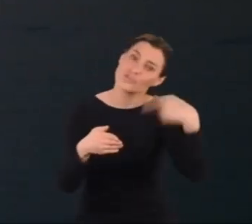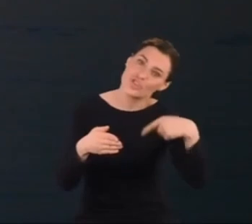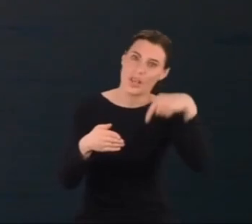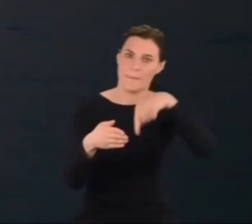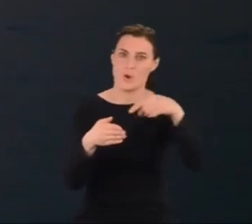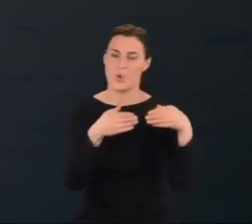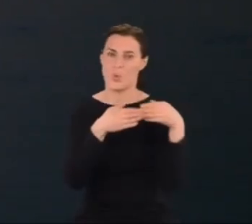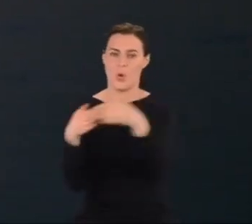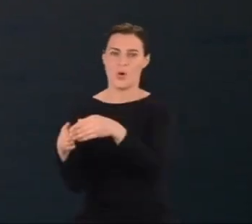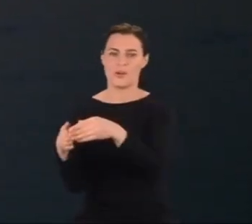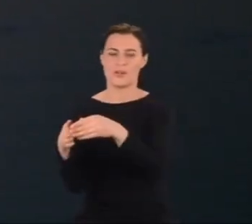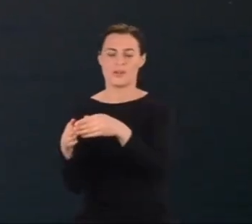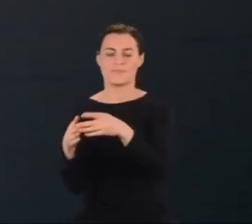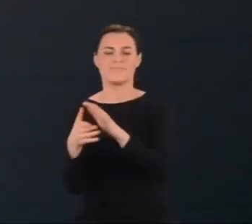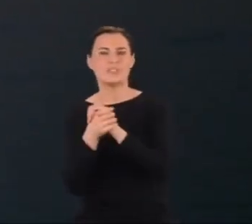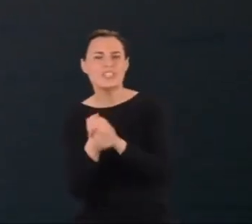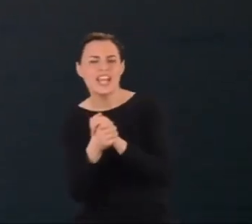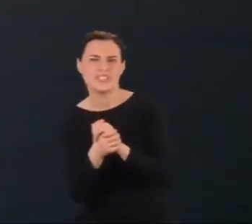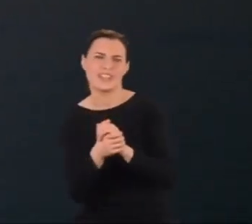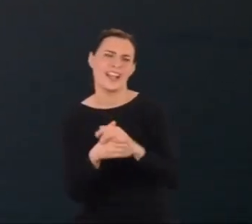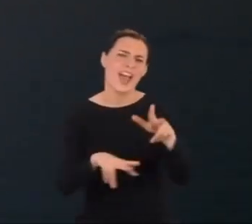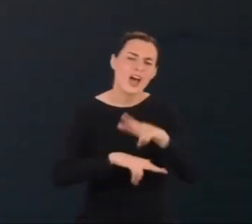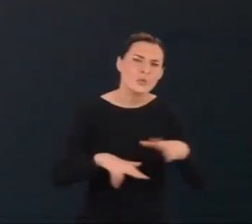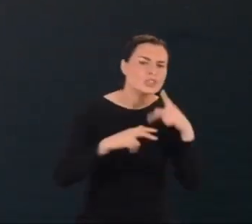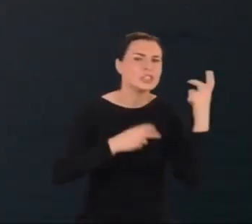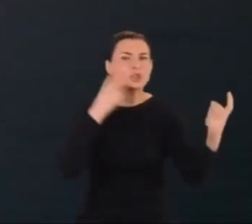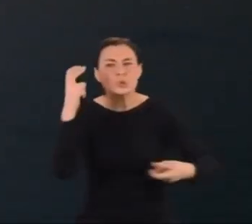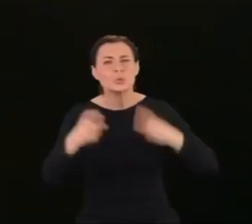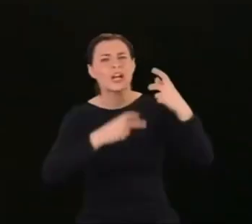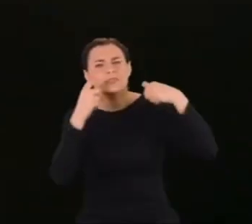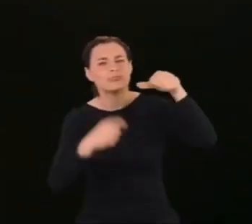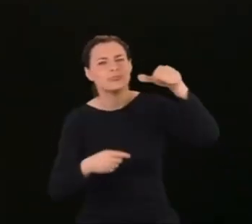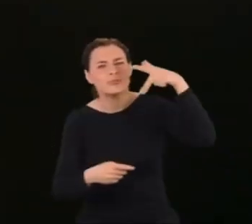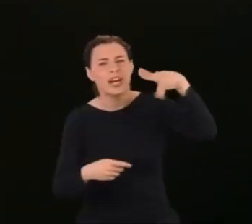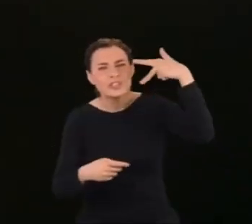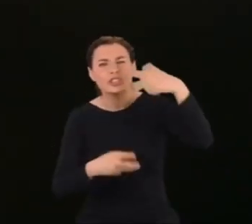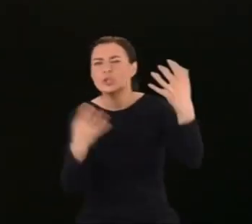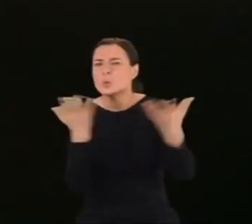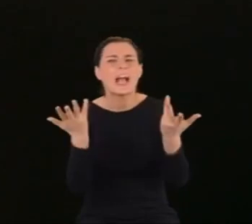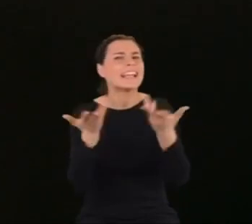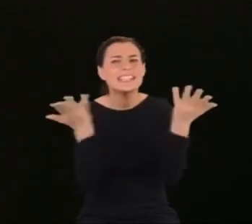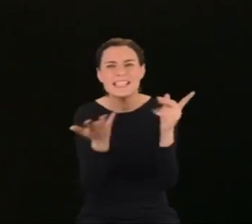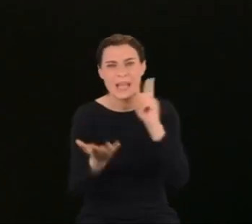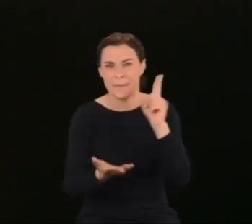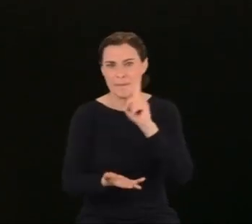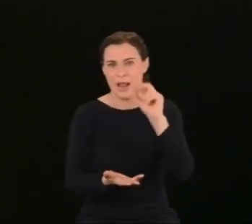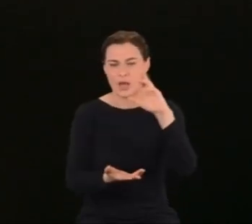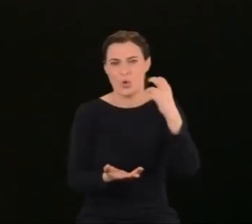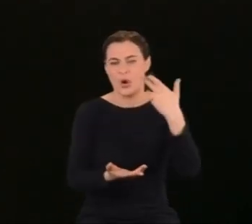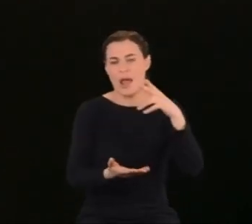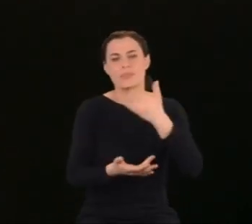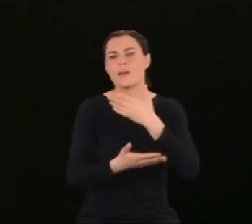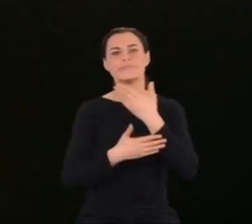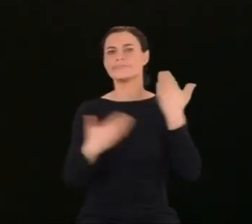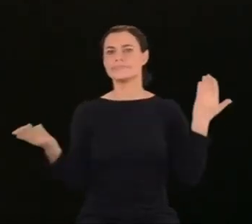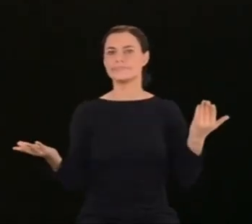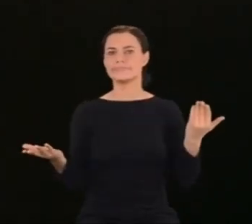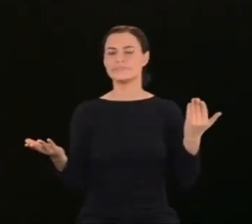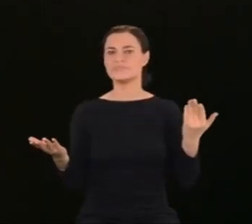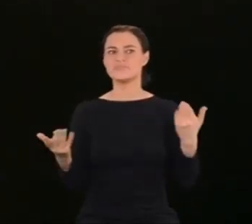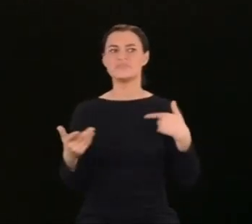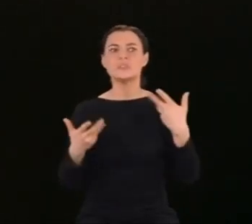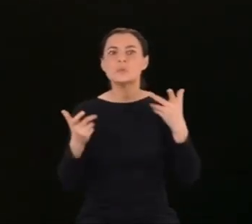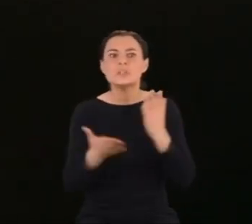Przyjaciele i rodziny tygodniami prowadzili poszukiwania. Bezskutecznie Ettore Majorana